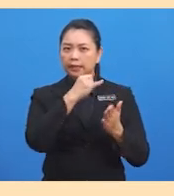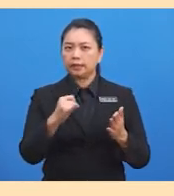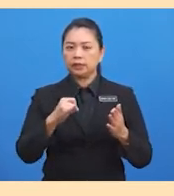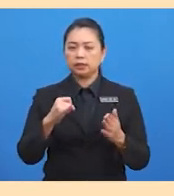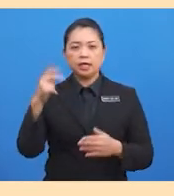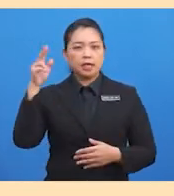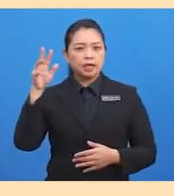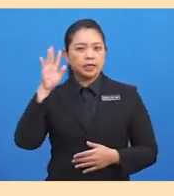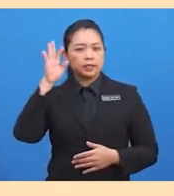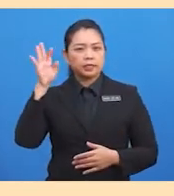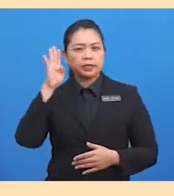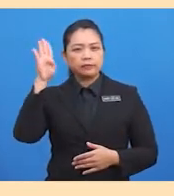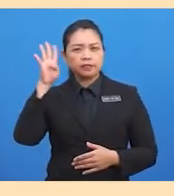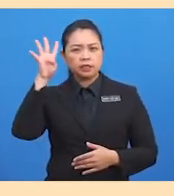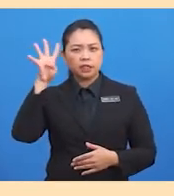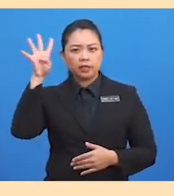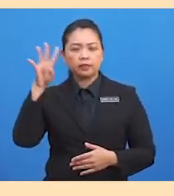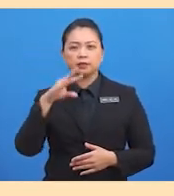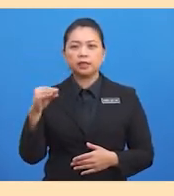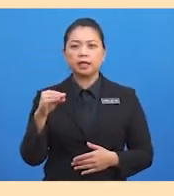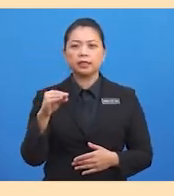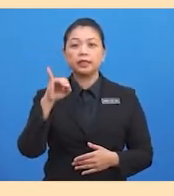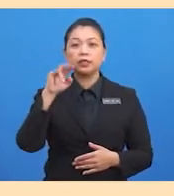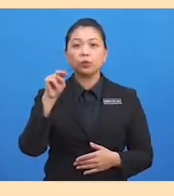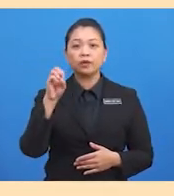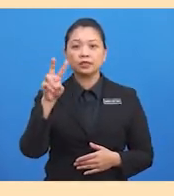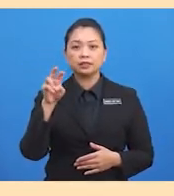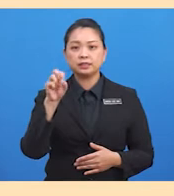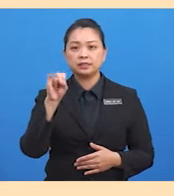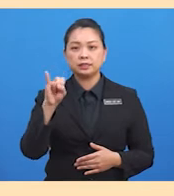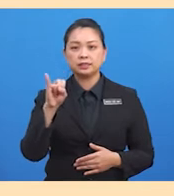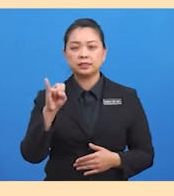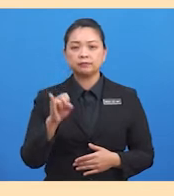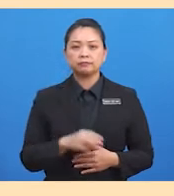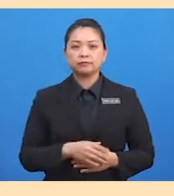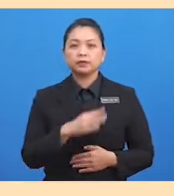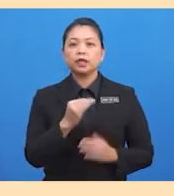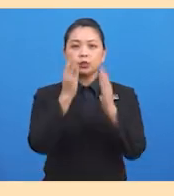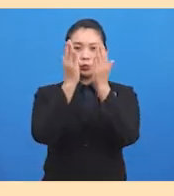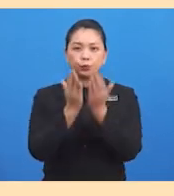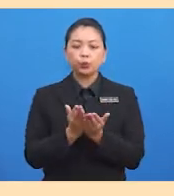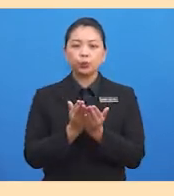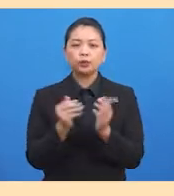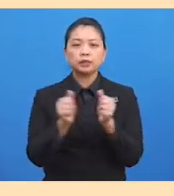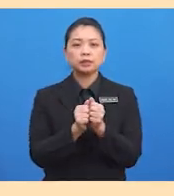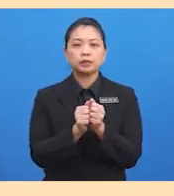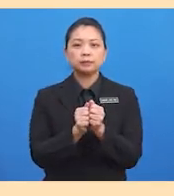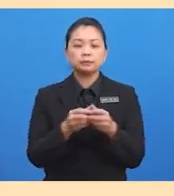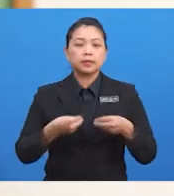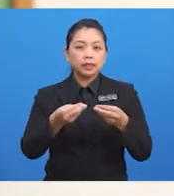kreativiti dan inovasi masyarakat tertahulu dan bersyukur dengan kuniaan Tuhan.